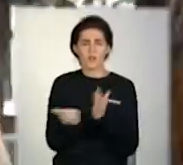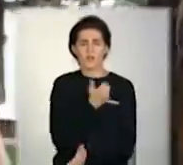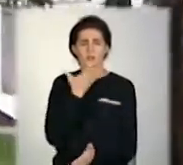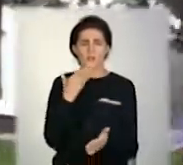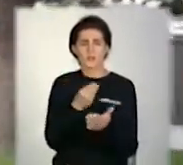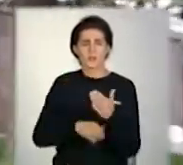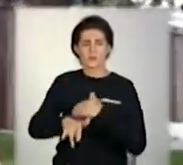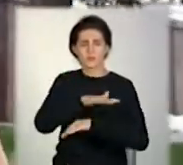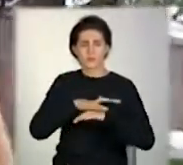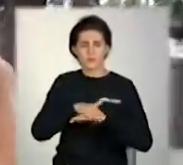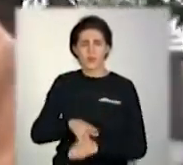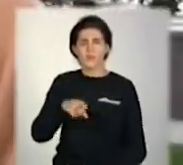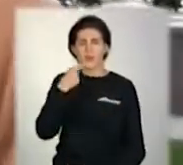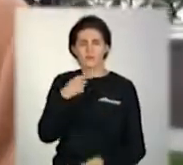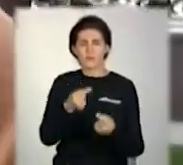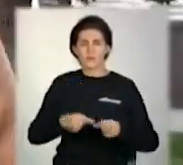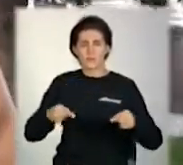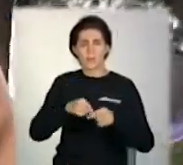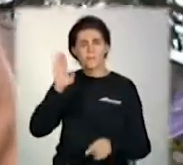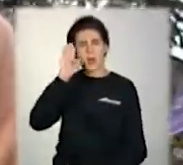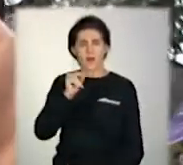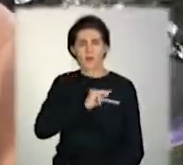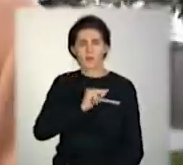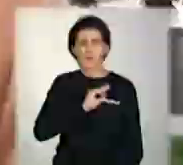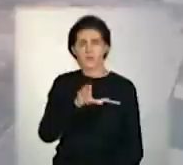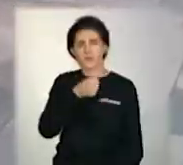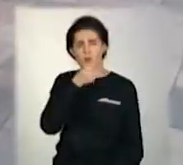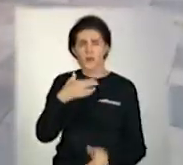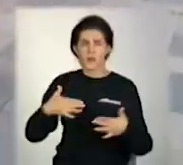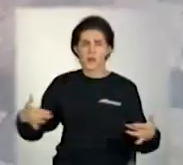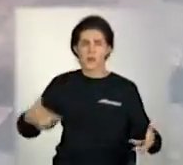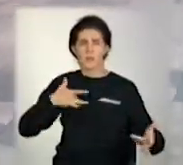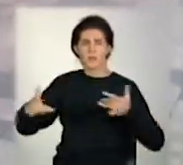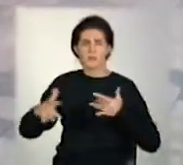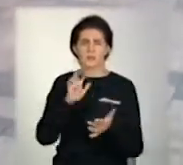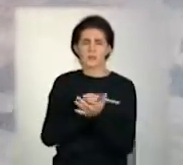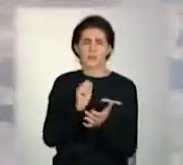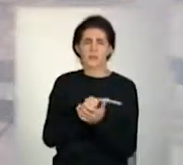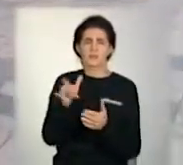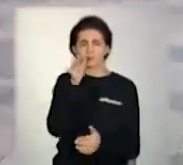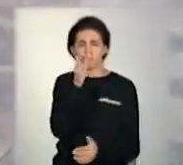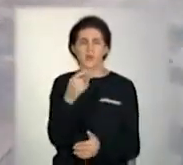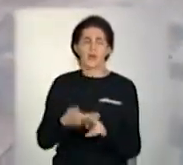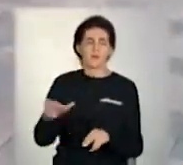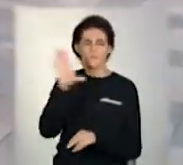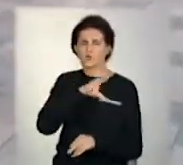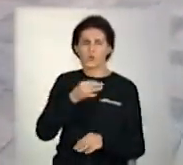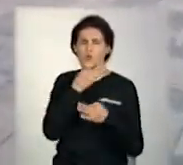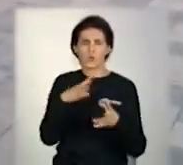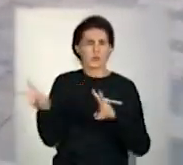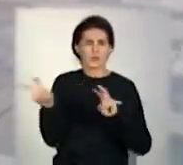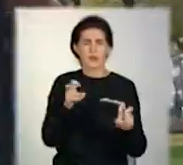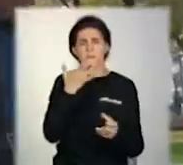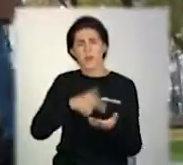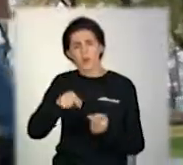З цим погоджується Іскандер. Хлопець працює ведучим на заходах та займається стендапом. Каже, жартують про все – політику,